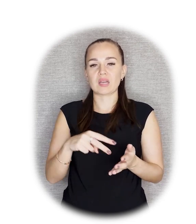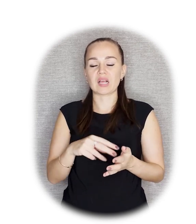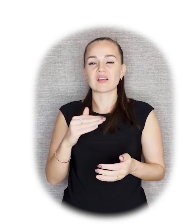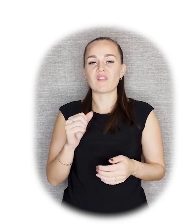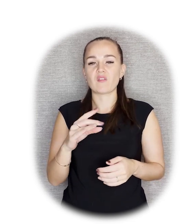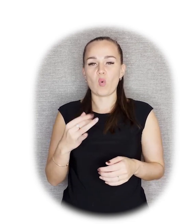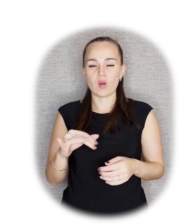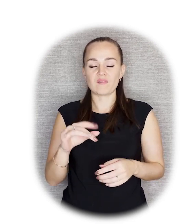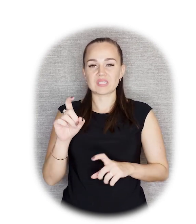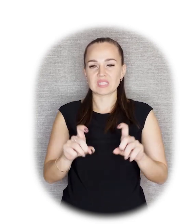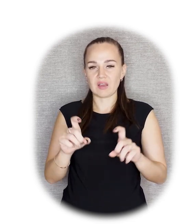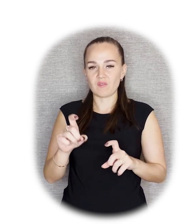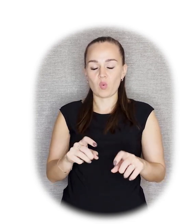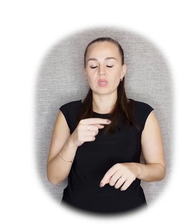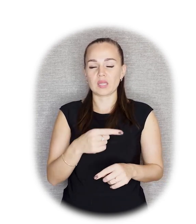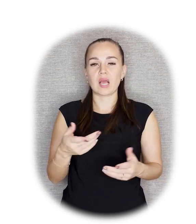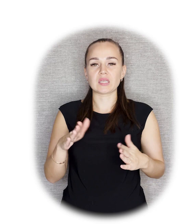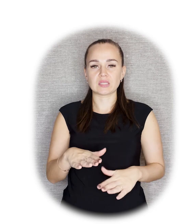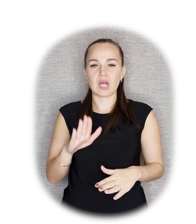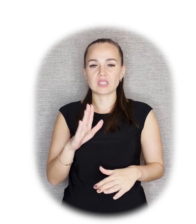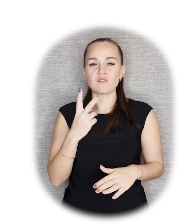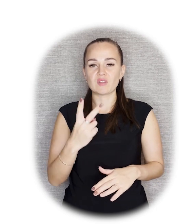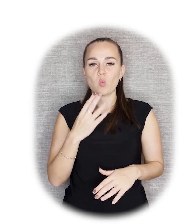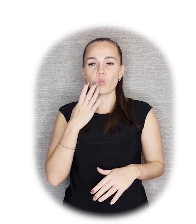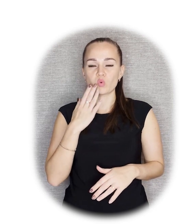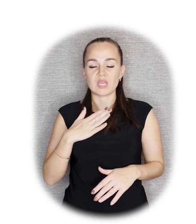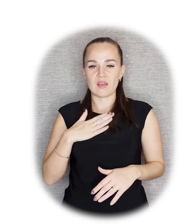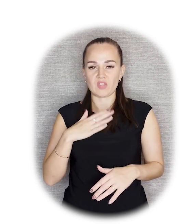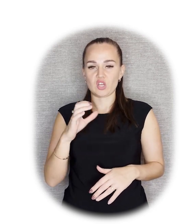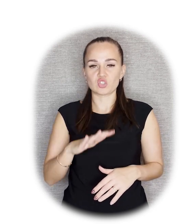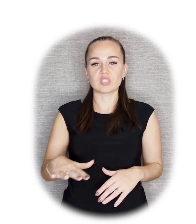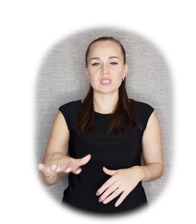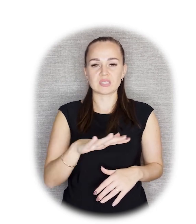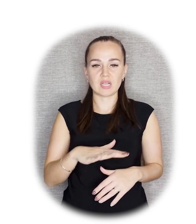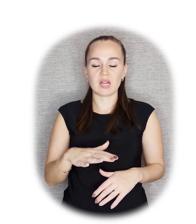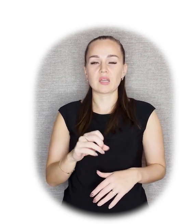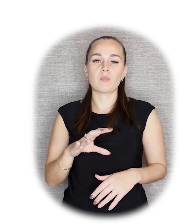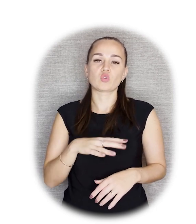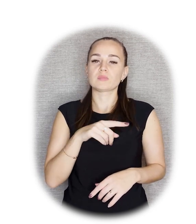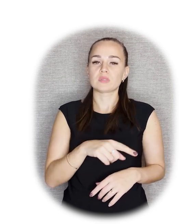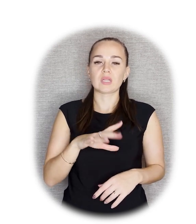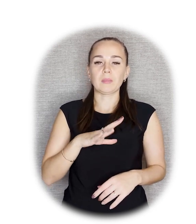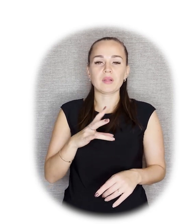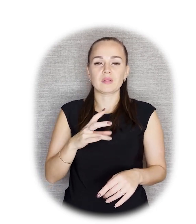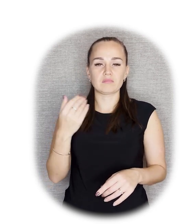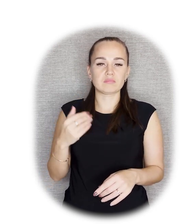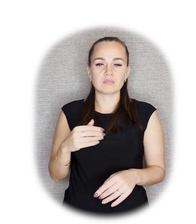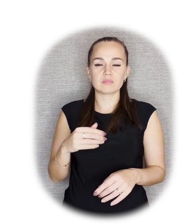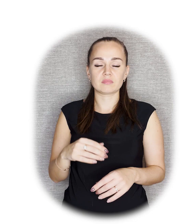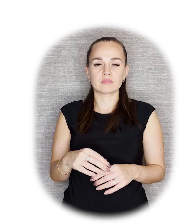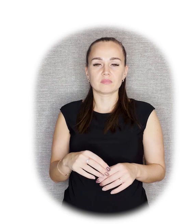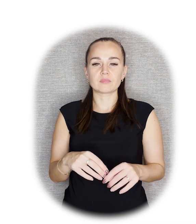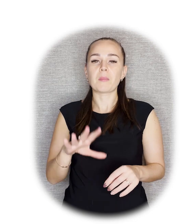завода. Она сохранилась в коллекциях двух музеев нашей страны. Возможно, как памятник был не реализован, то